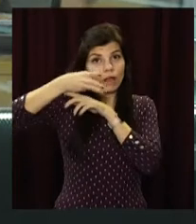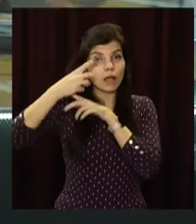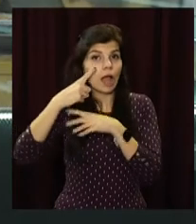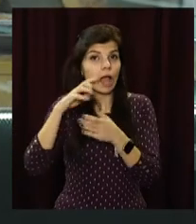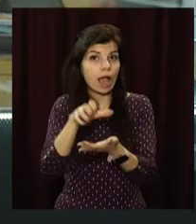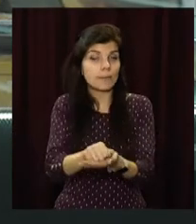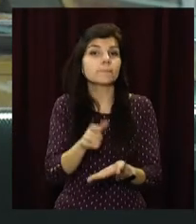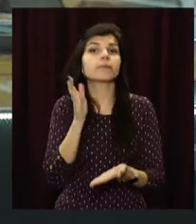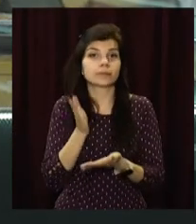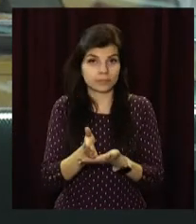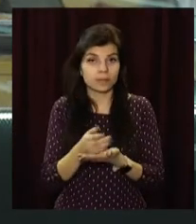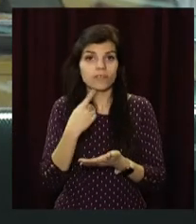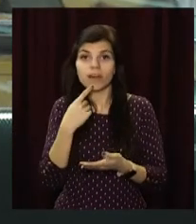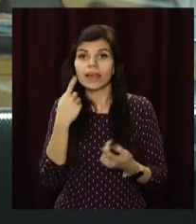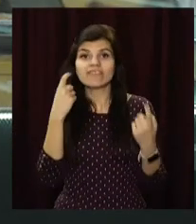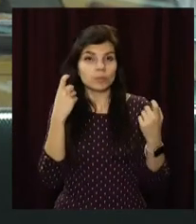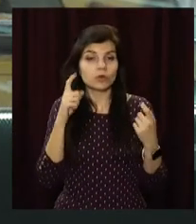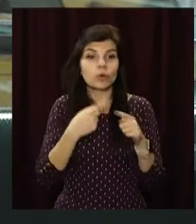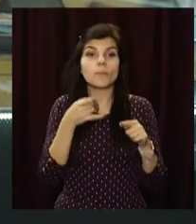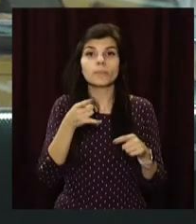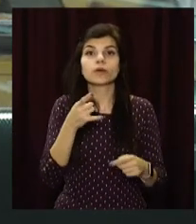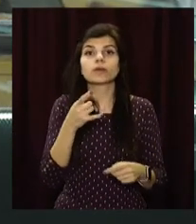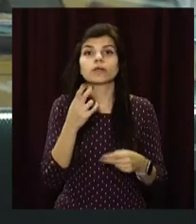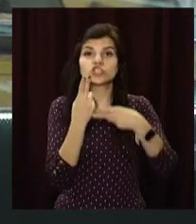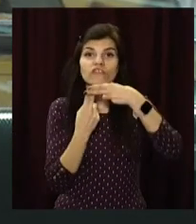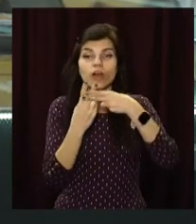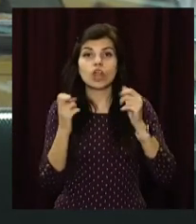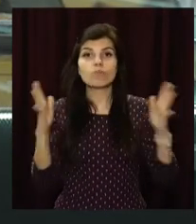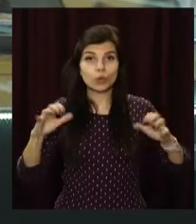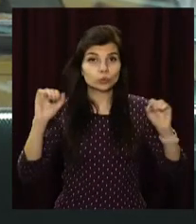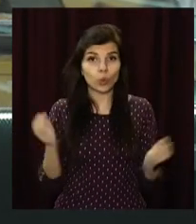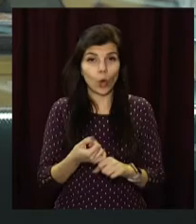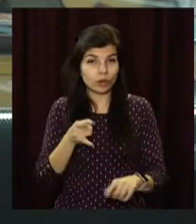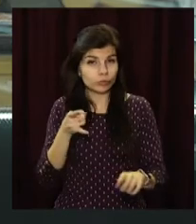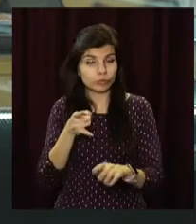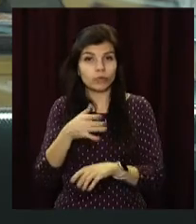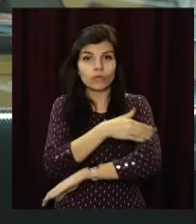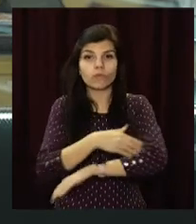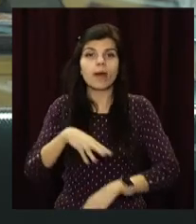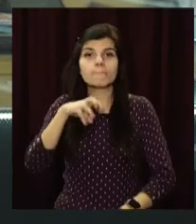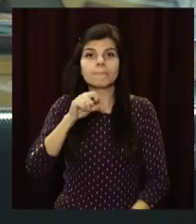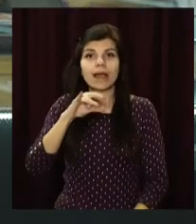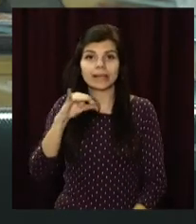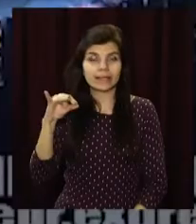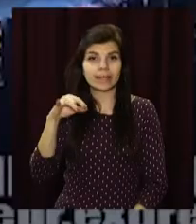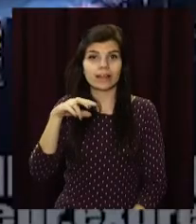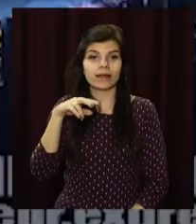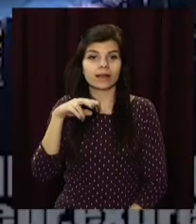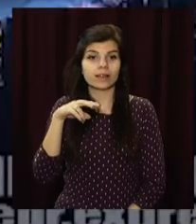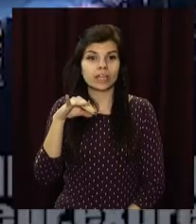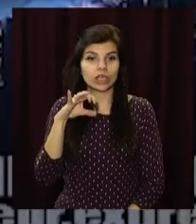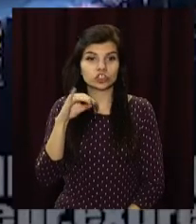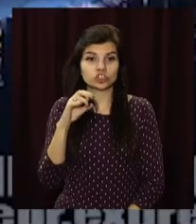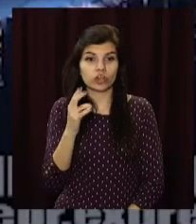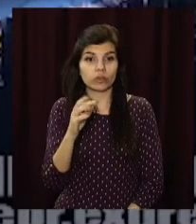ситуаційного центру. За попередньою інформацією, автомобіль «Шевроле» на великій швидкості рухався вулицею Марії Лисиченко з боку вулиці Калинової.